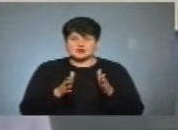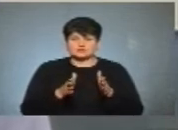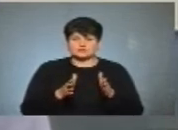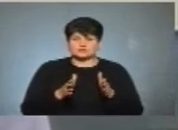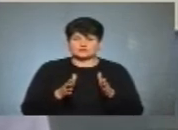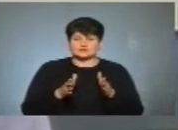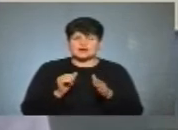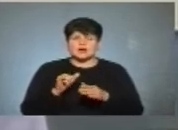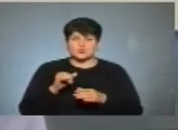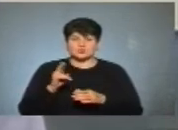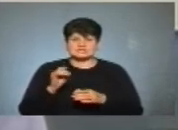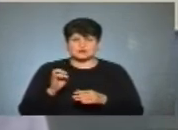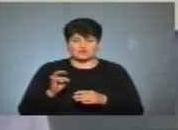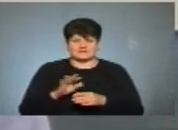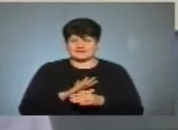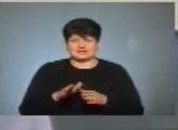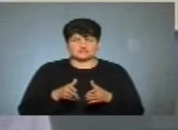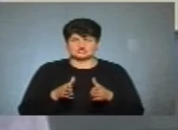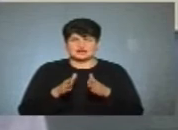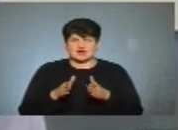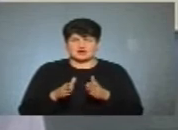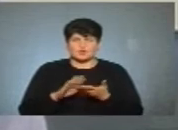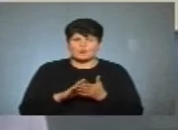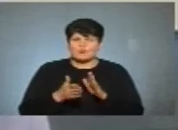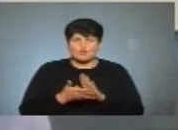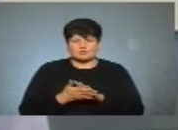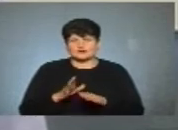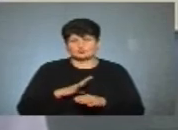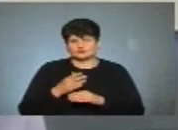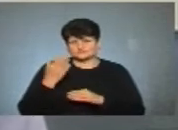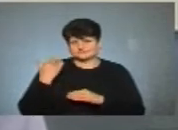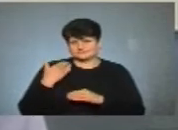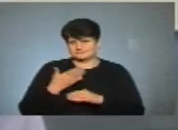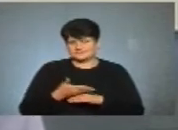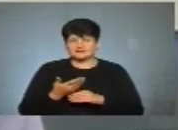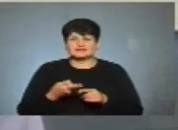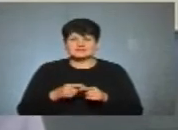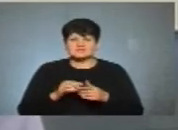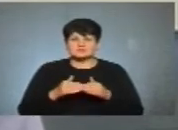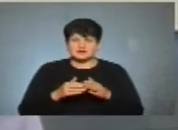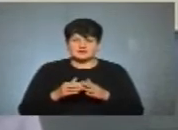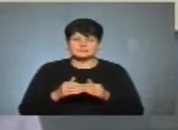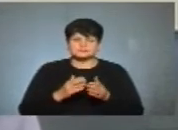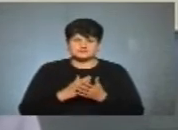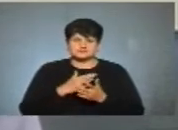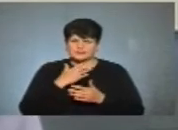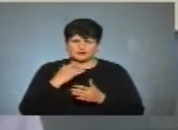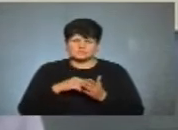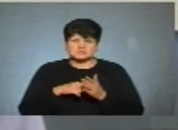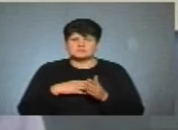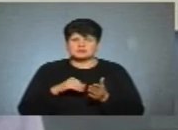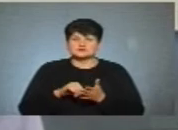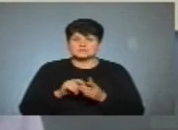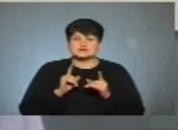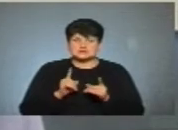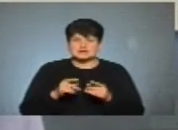публічних аукціонів, а не шляхом якихось інвестиційних угод, як це було донедавна. І взагалі така практика існує, на жаль, в багатьох містах. Тобто ми виступаємо тільки